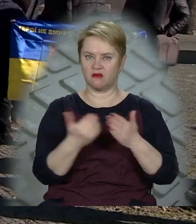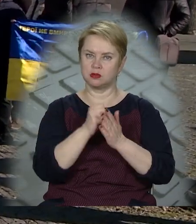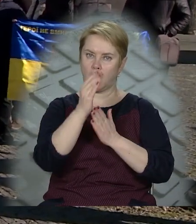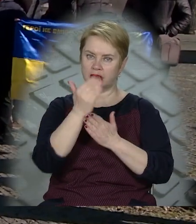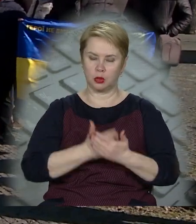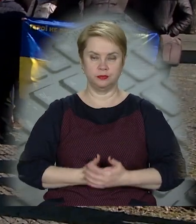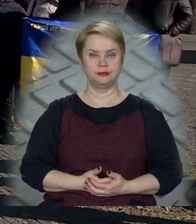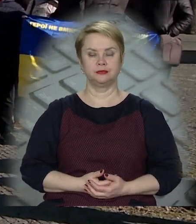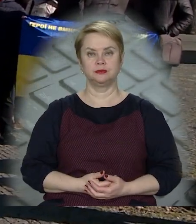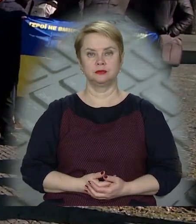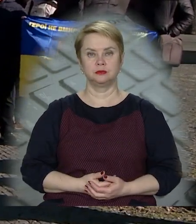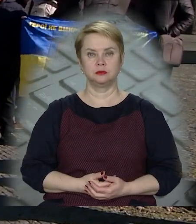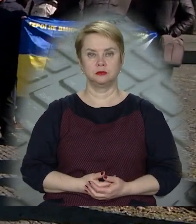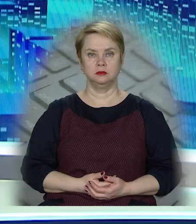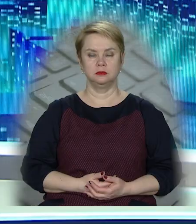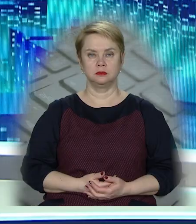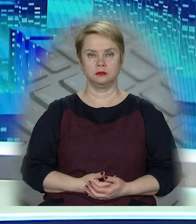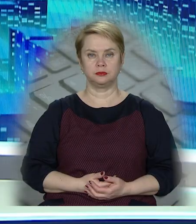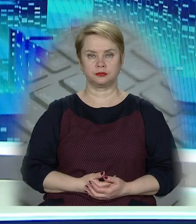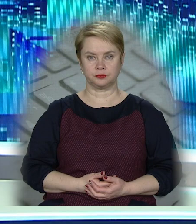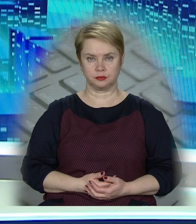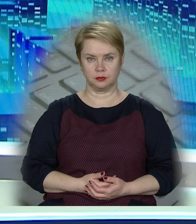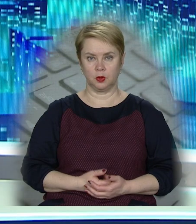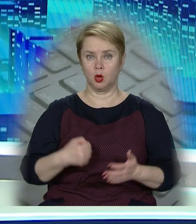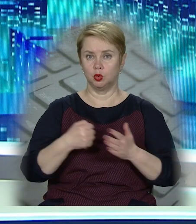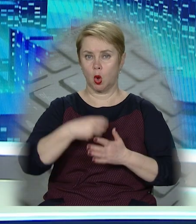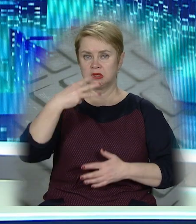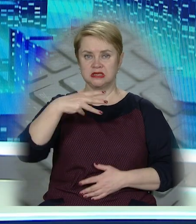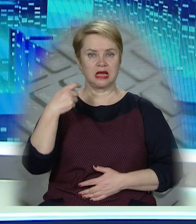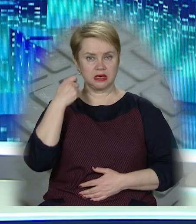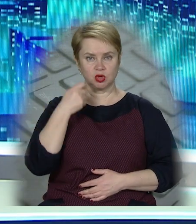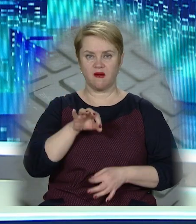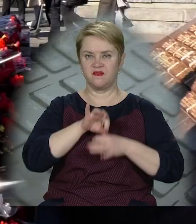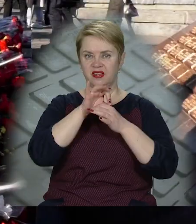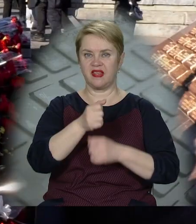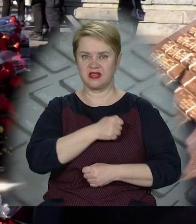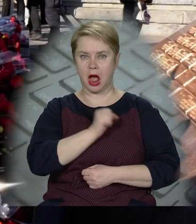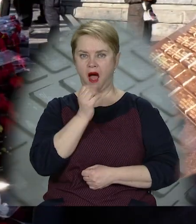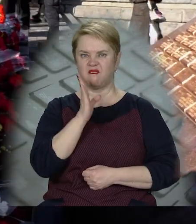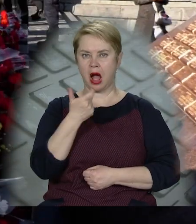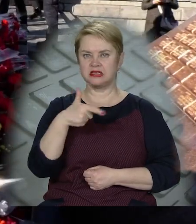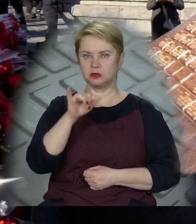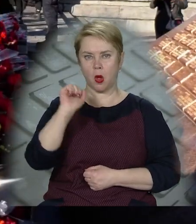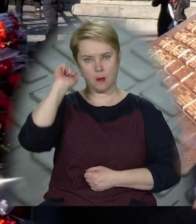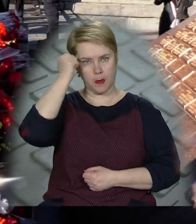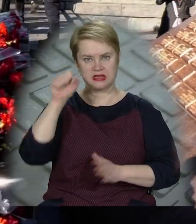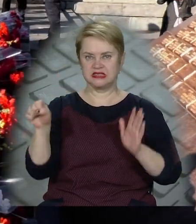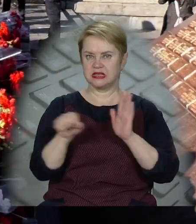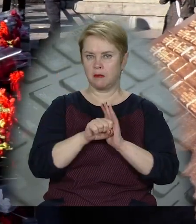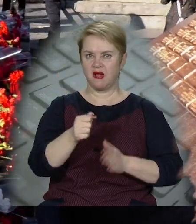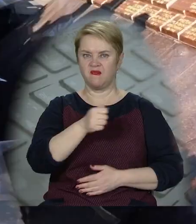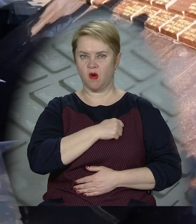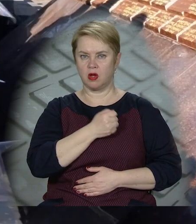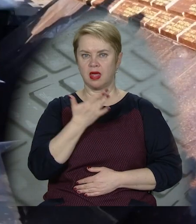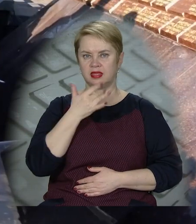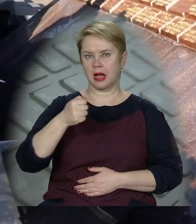Новини 11 каналу. До 33-ї річниці виведення військ з Афганістану біля пам'ятника загиблим